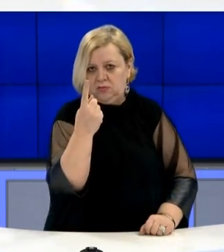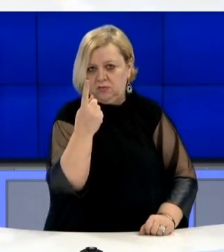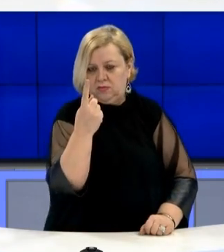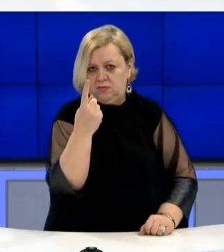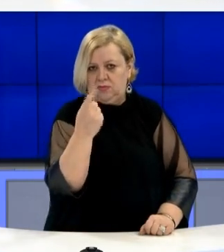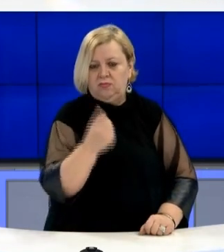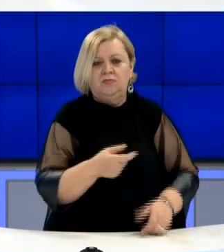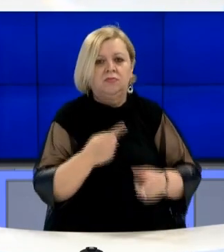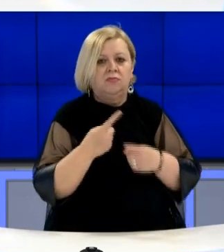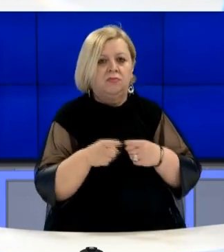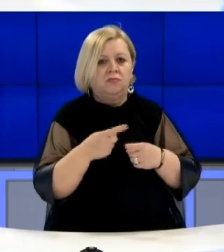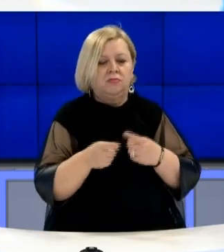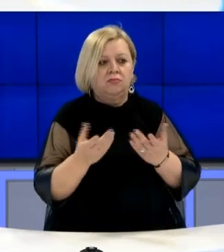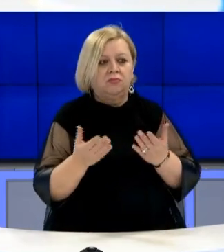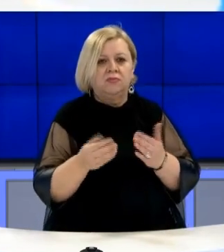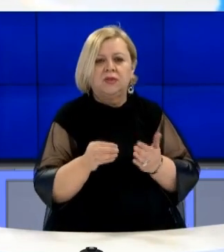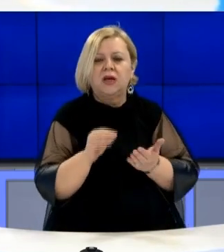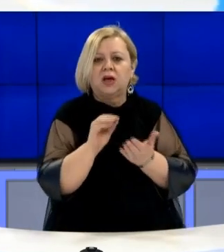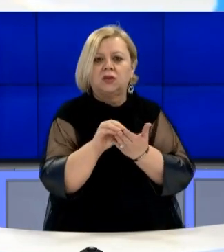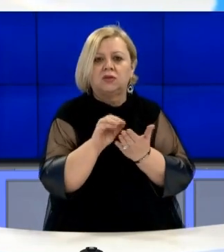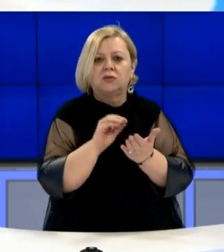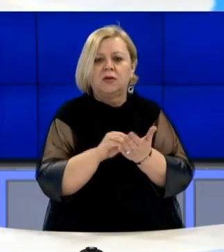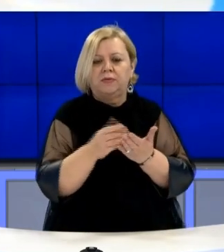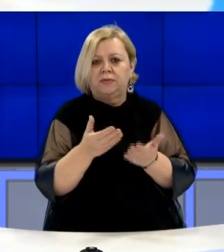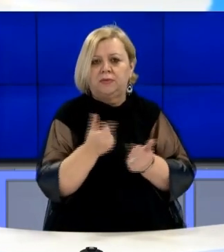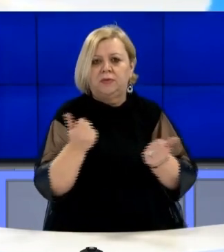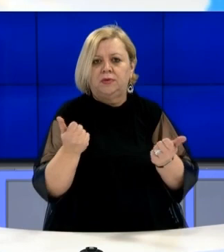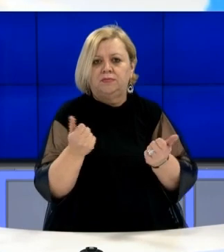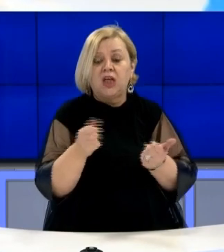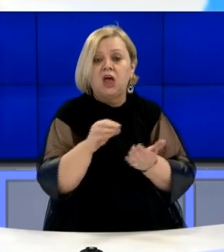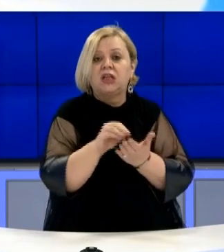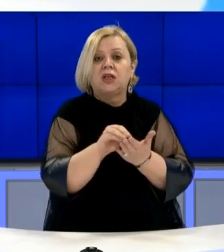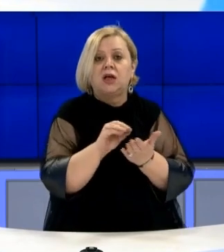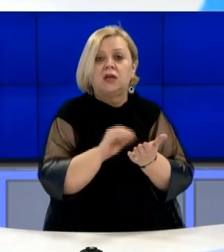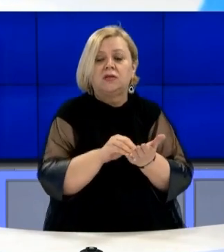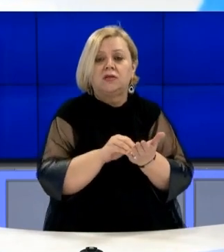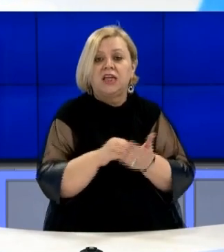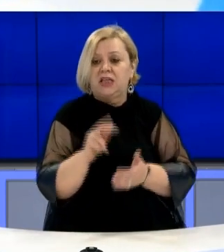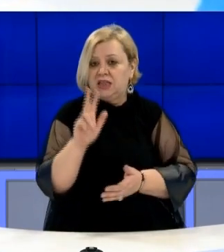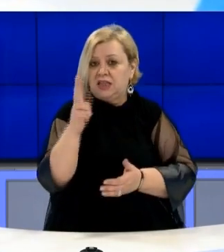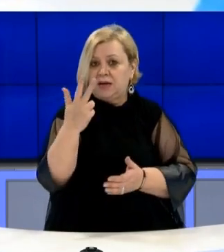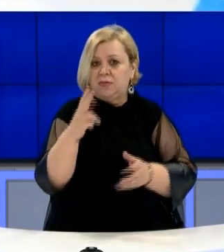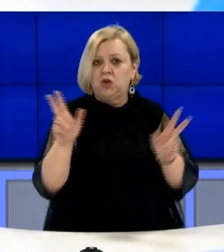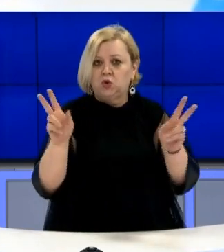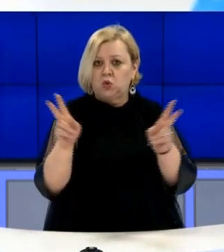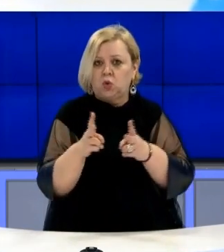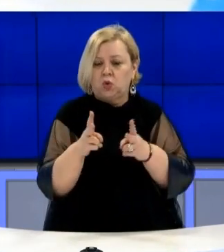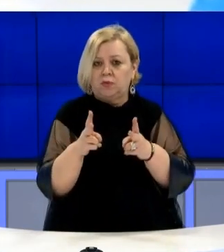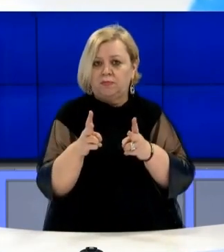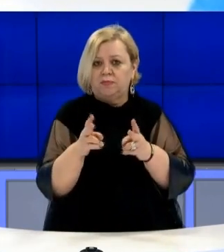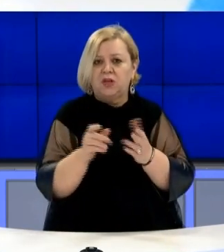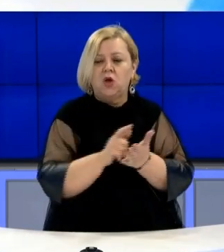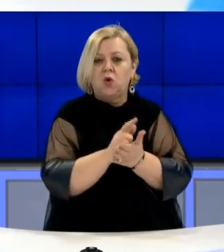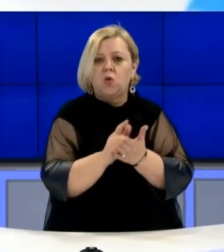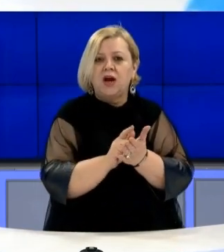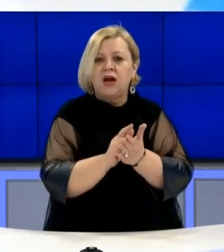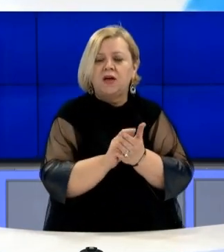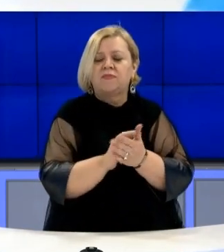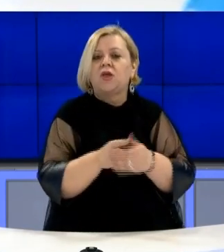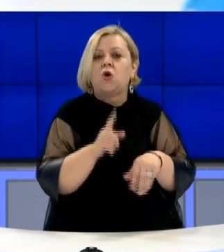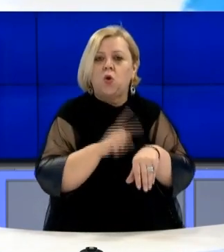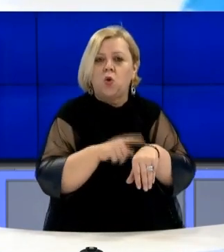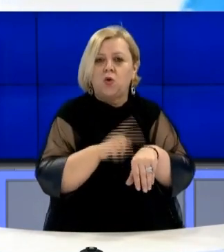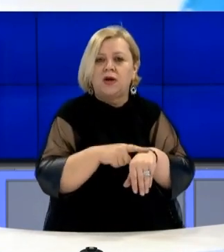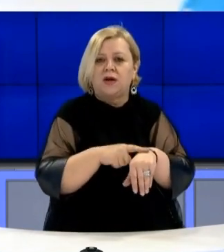me qënëse këtu përja të atë nuk është caktuar, po kërkuaj që data 3 mëllet shkurt, ora 19 jetë të